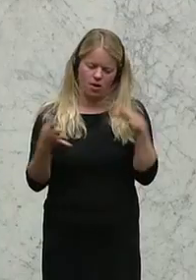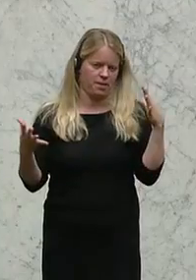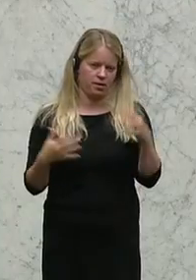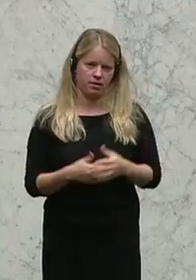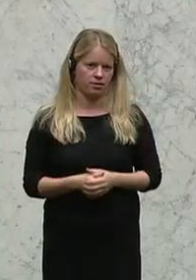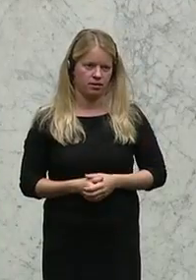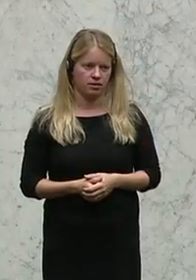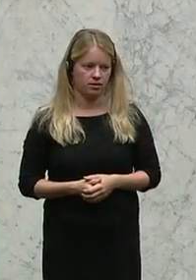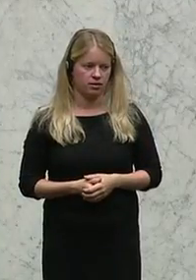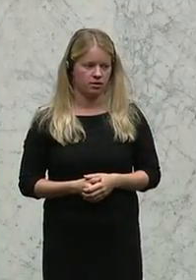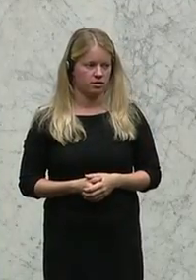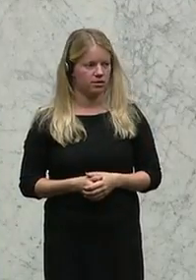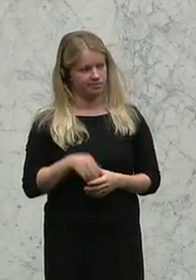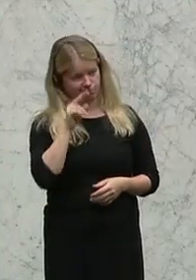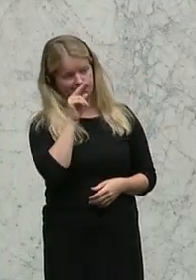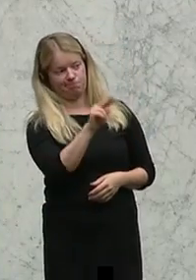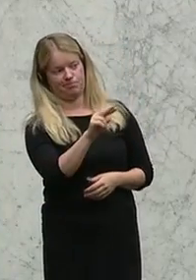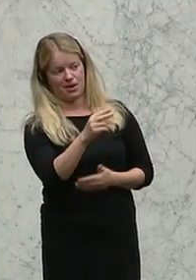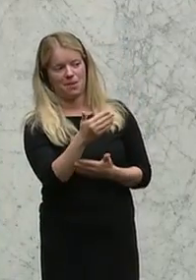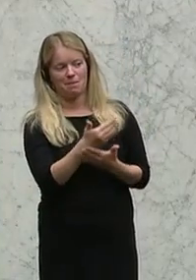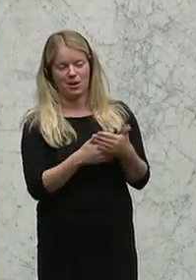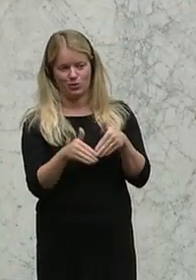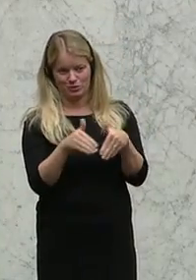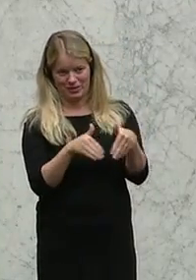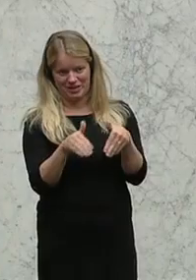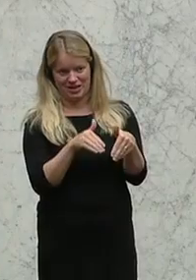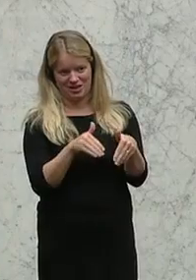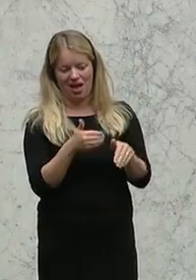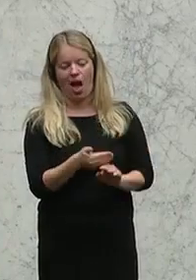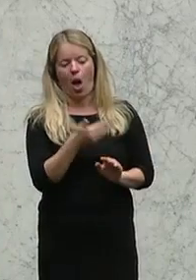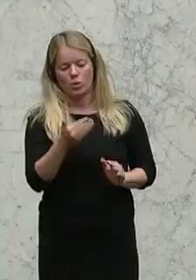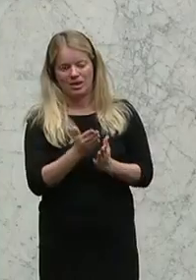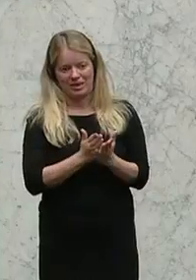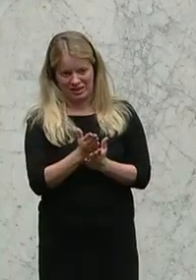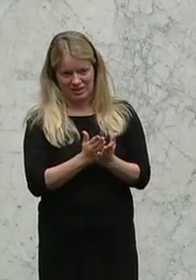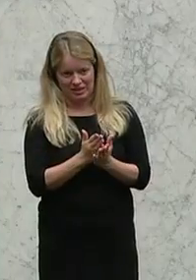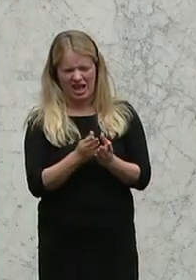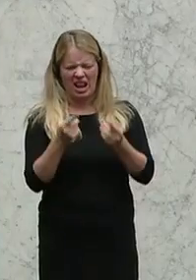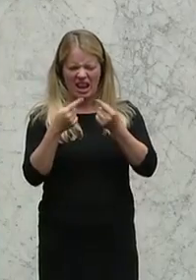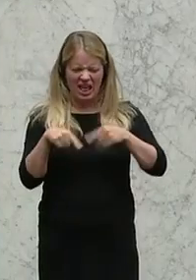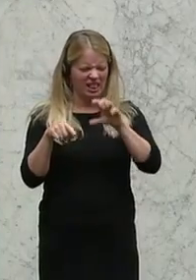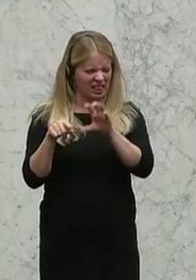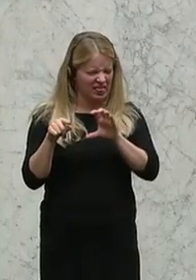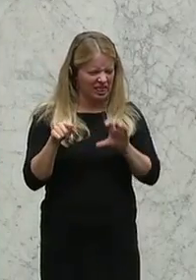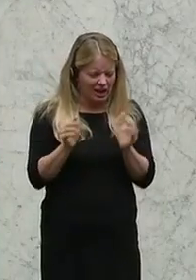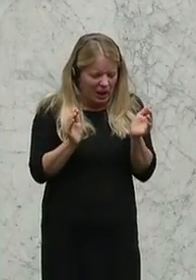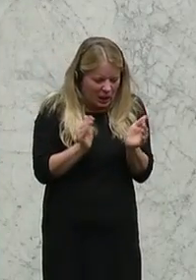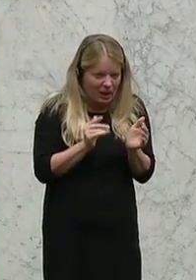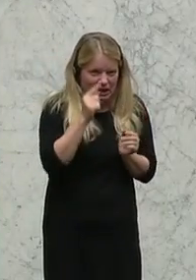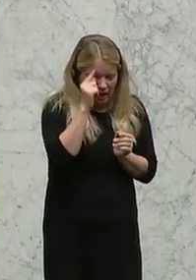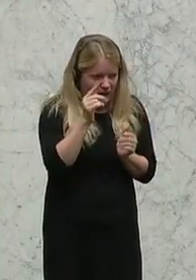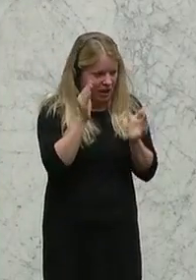sozusagen die Bildungsministerin außer Dienst, dieses Klein-Klein-Denken in den Ländern und so weiter, bringt